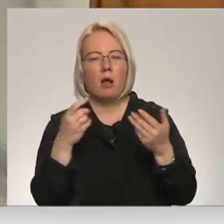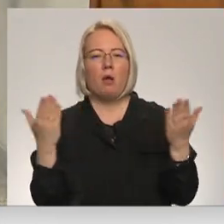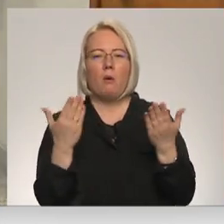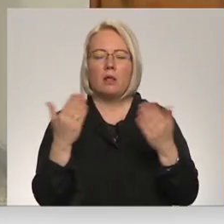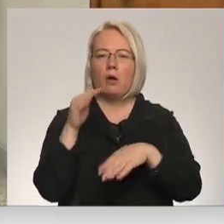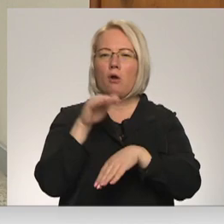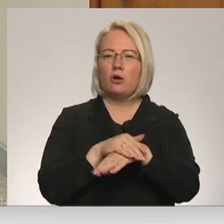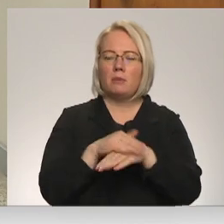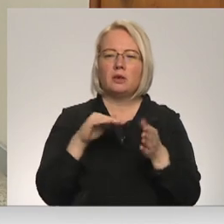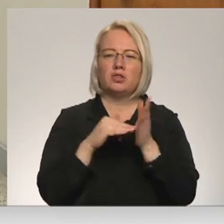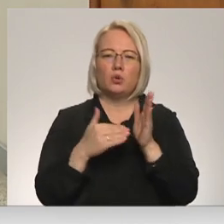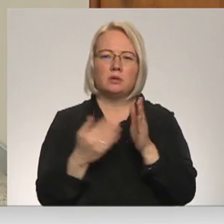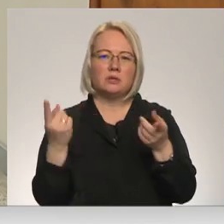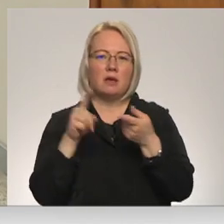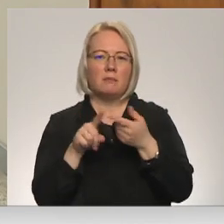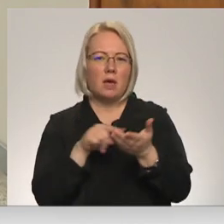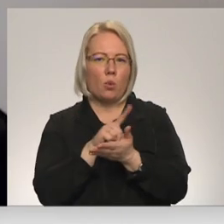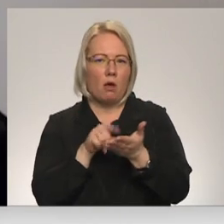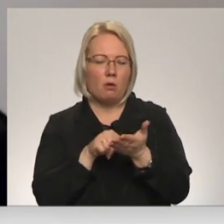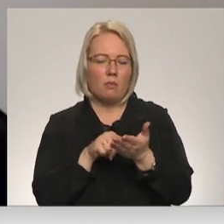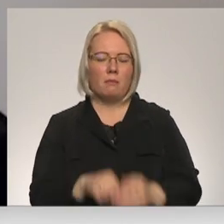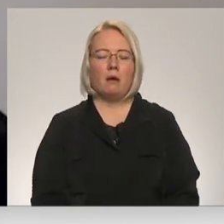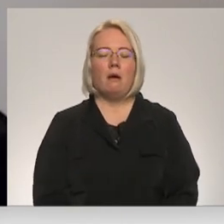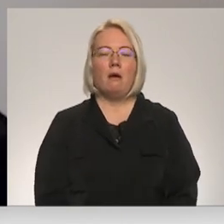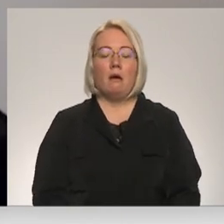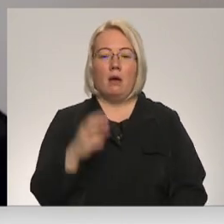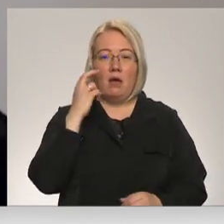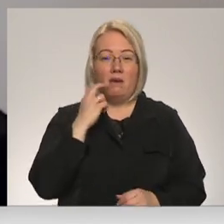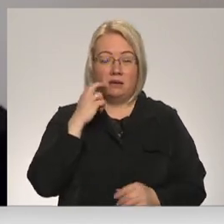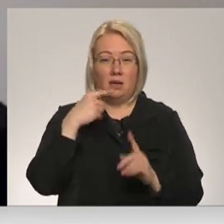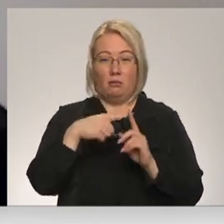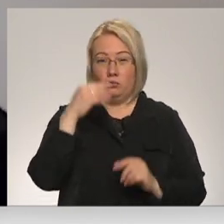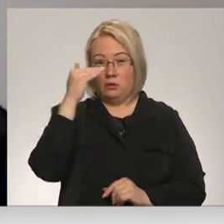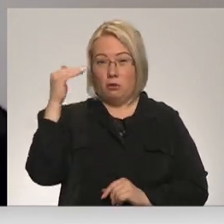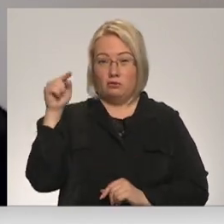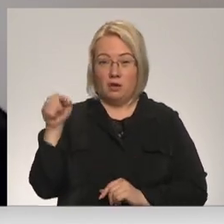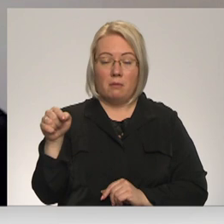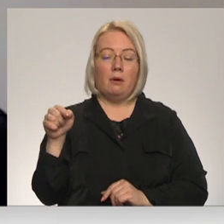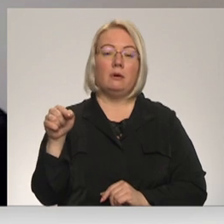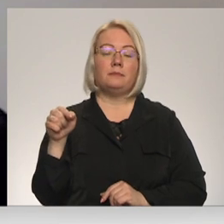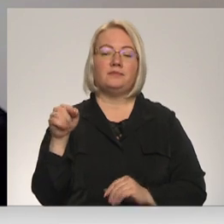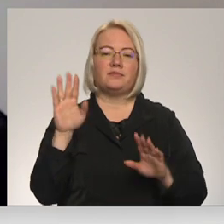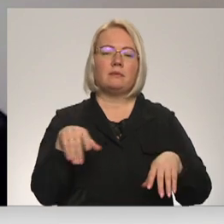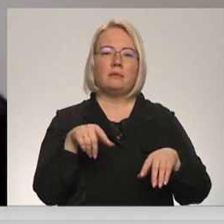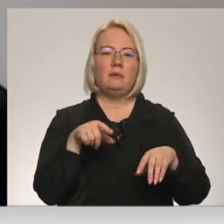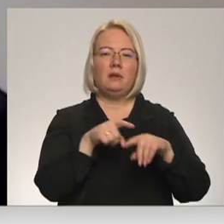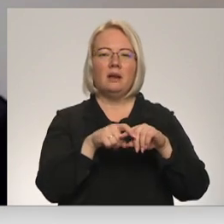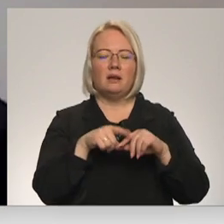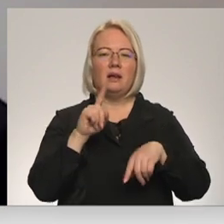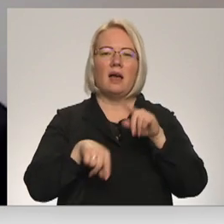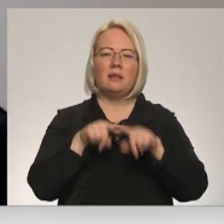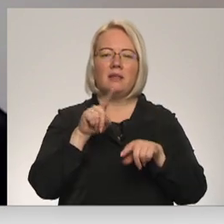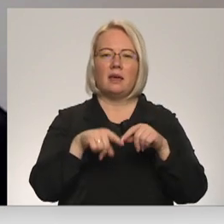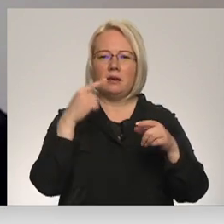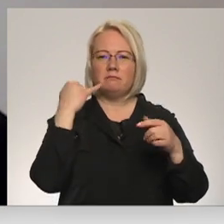konkrētiem ar situāciju saistītiem jautājumiem. Vecākiem pusauģiem, piemēram, viņus var iesaistīt radinieku